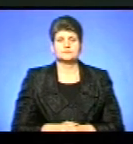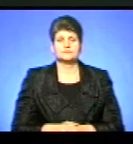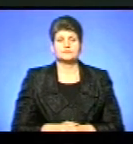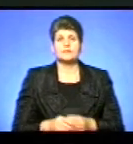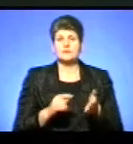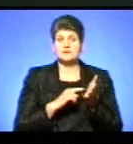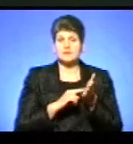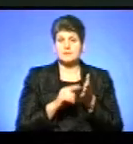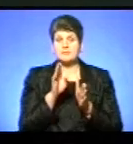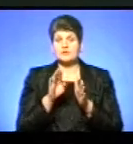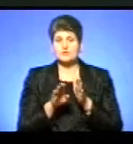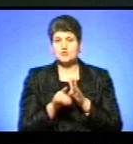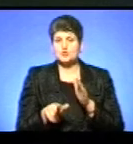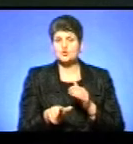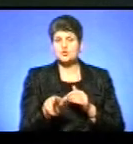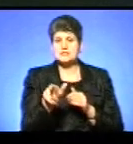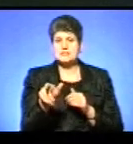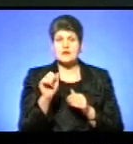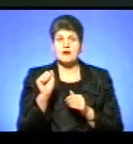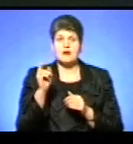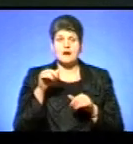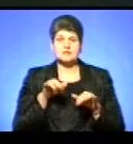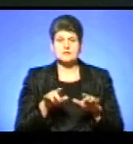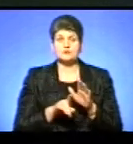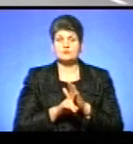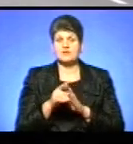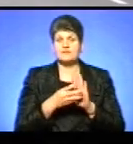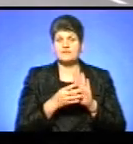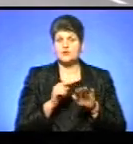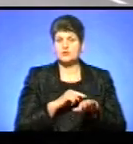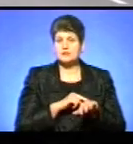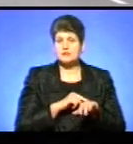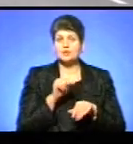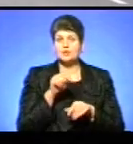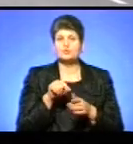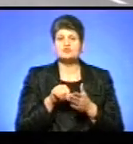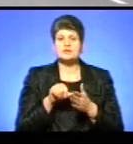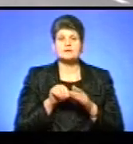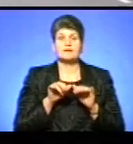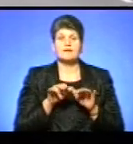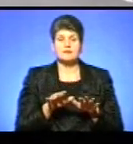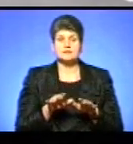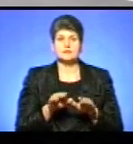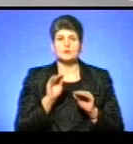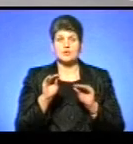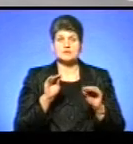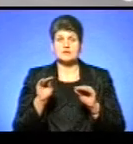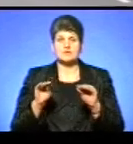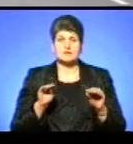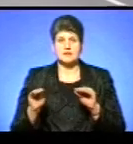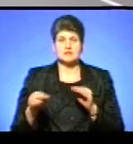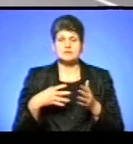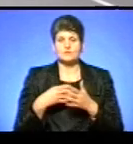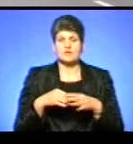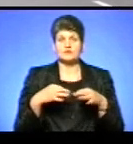Зазначена під Волочиському шосе, акція розпочалась о 9-й годині. Тоді учасники акції розташували свої авто у шахматному